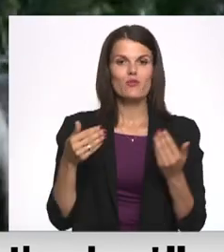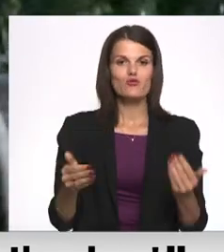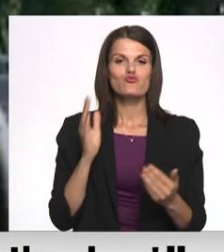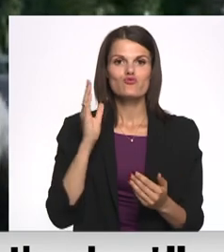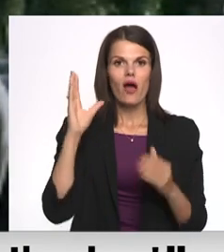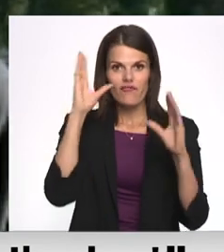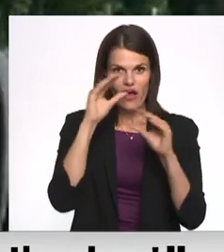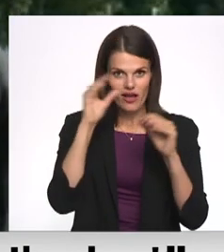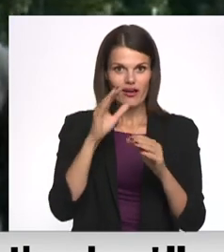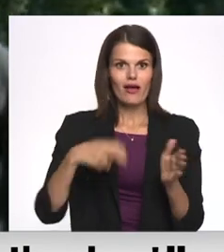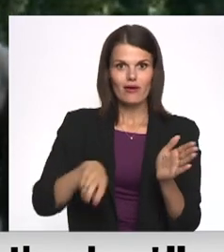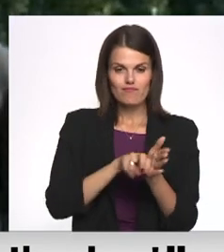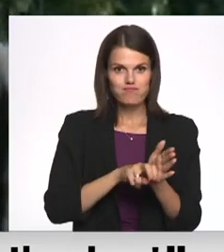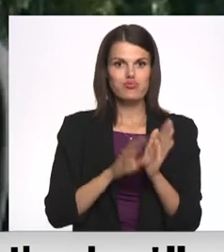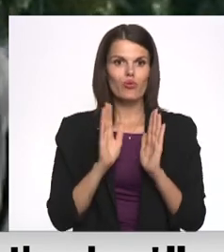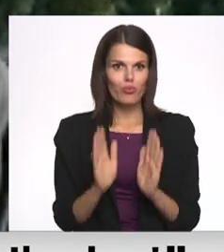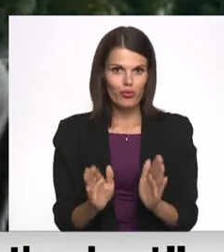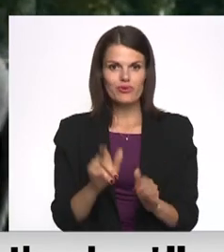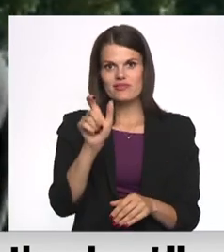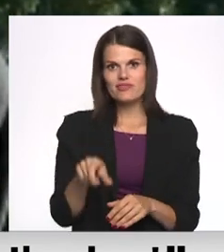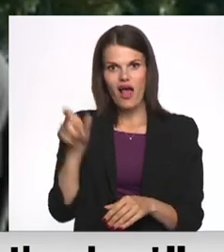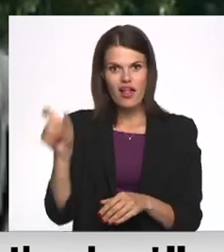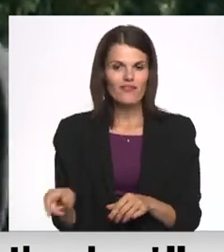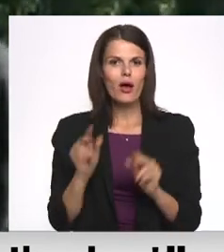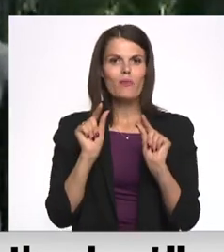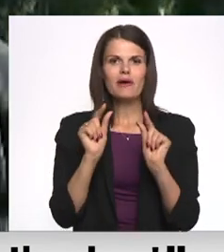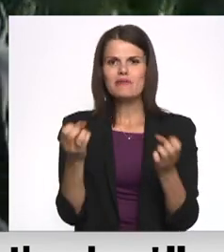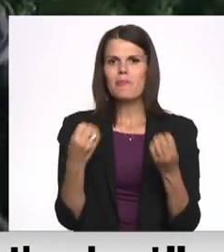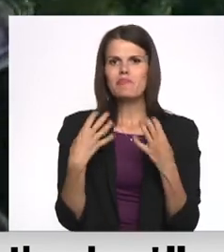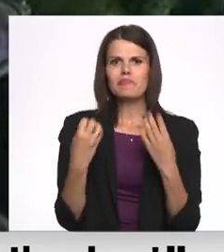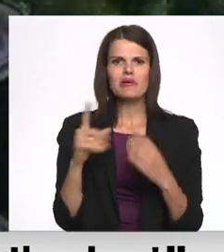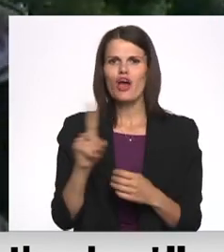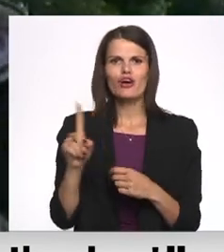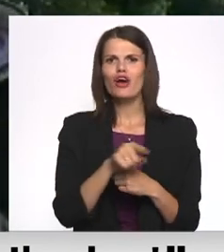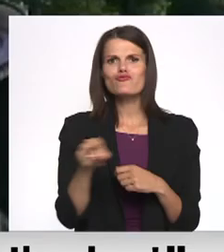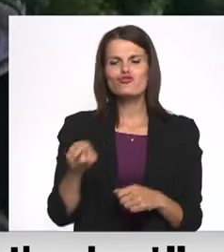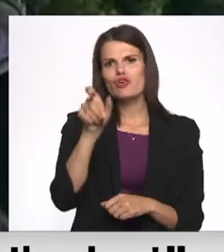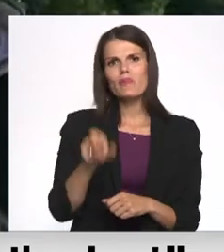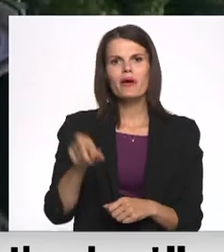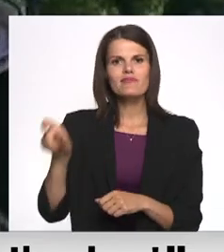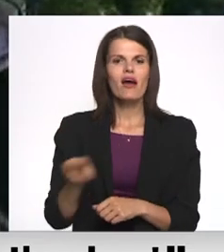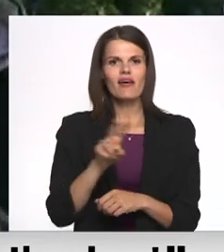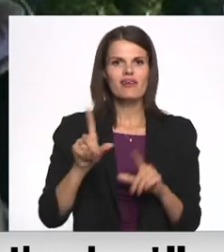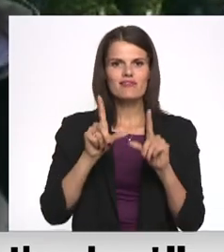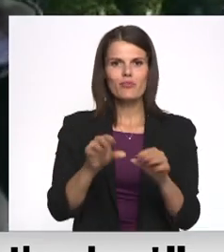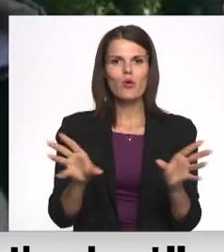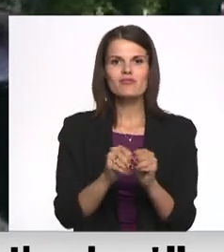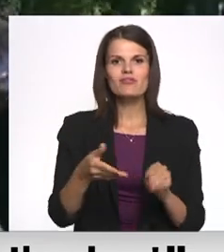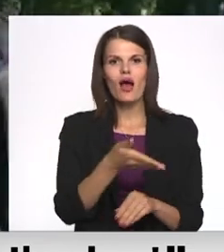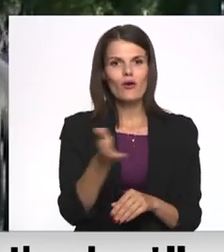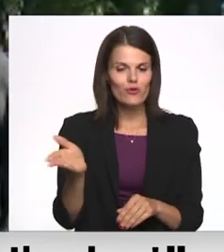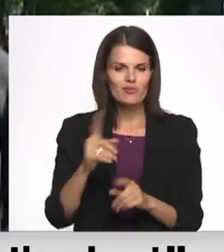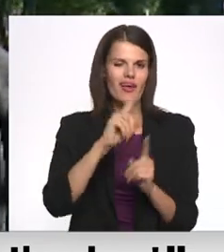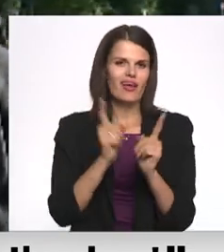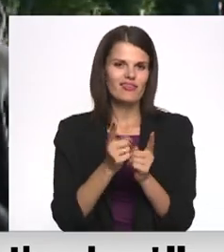balonā arī būs lidotāji. Un mazliet pastāsiet, kas ir šie jūsu pasažieri šovakar? Kas brauks ar jums? Nu, trīvas